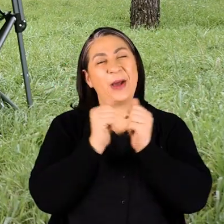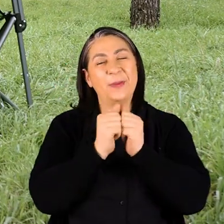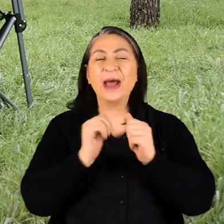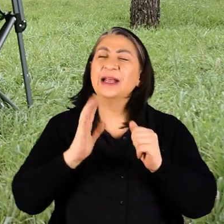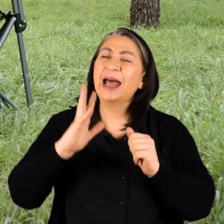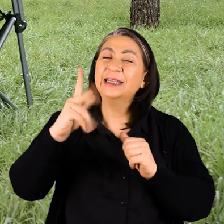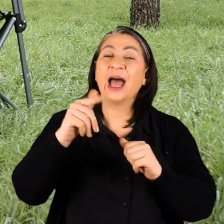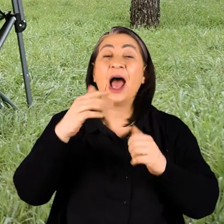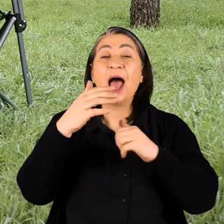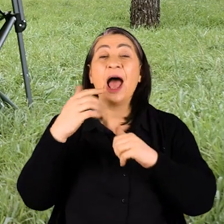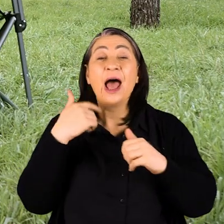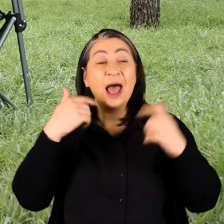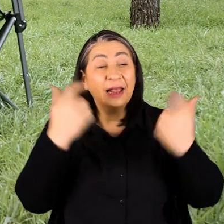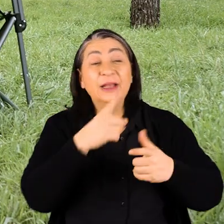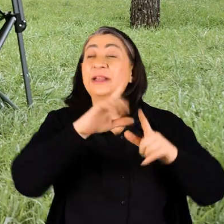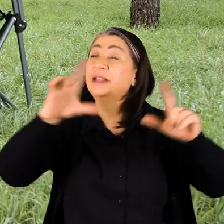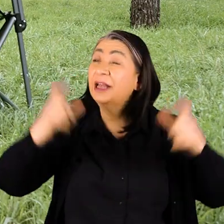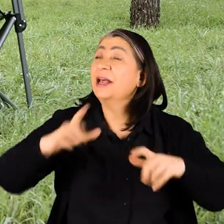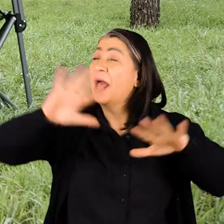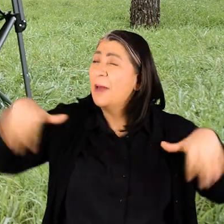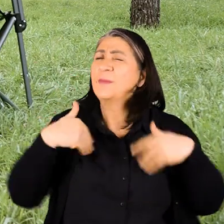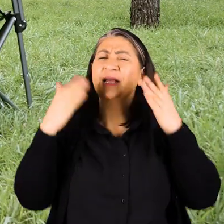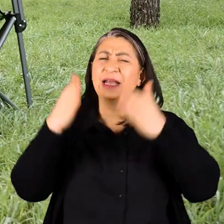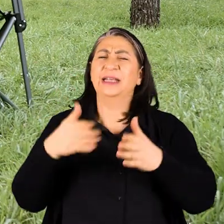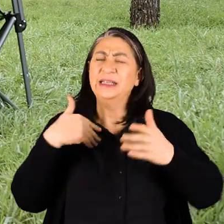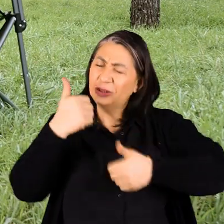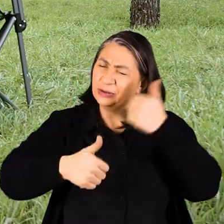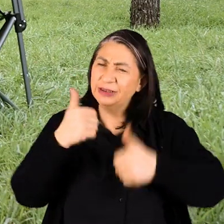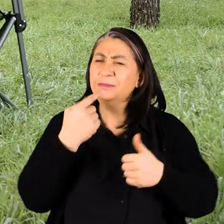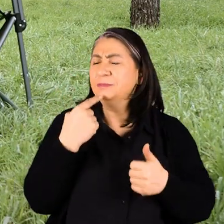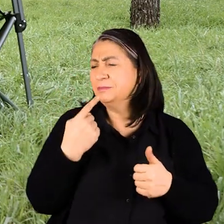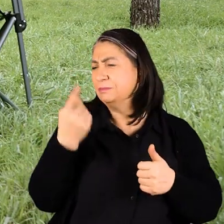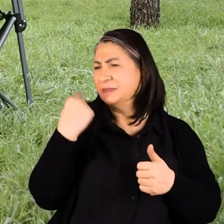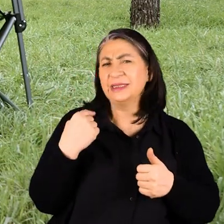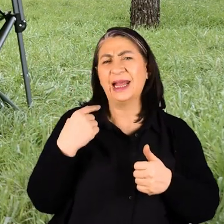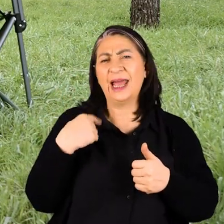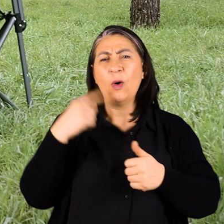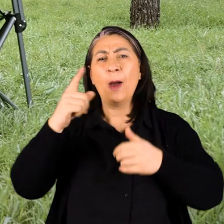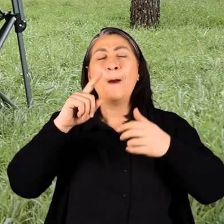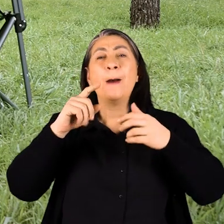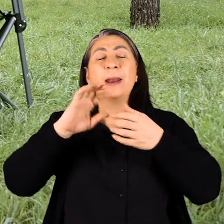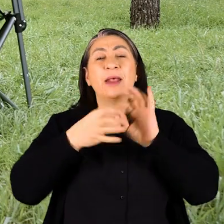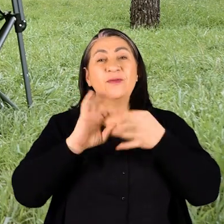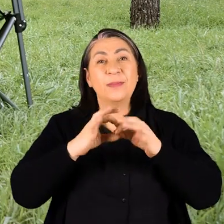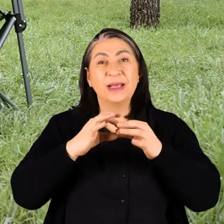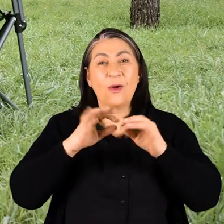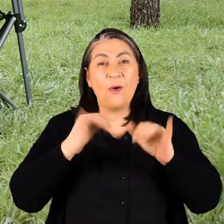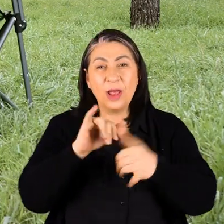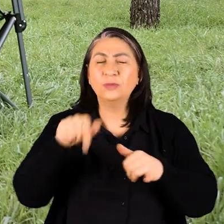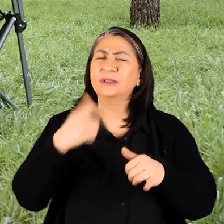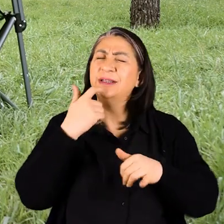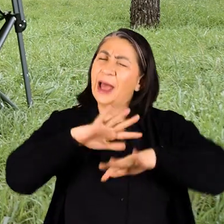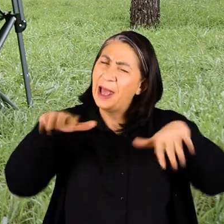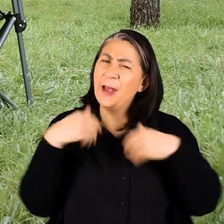zamanlarda Alanya'da hep beraber yarışırız Geçen ben orayı geçen sene bir önceki sene de çekmiştim oradaki paralimpik oyunları Bu sene